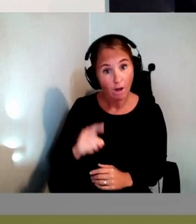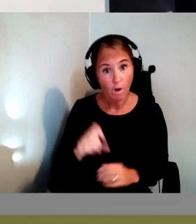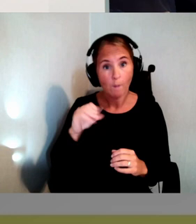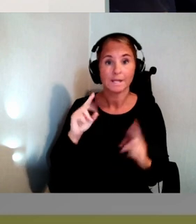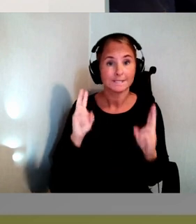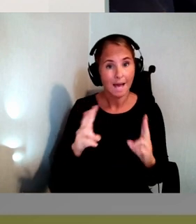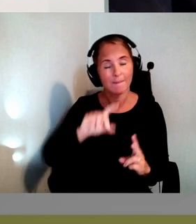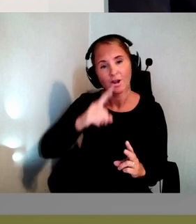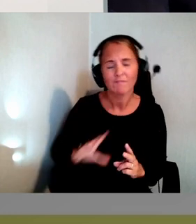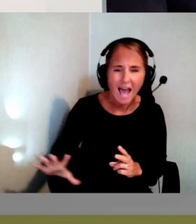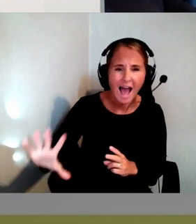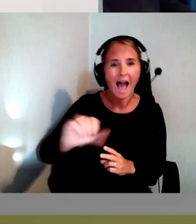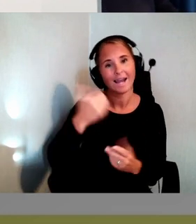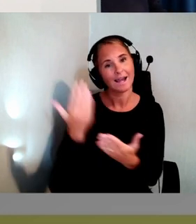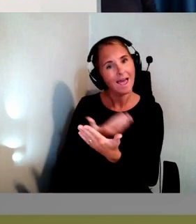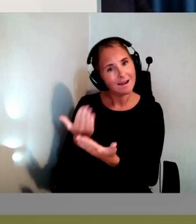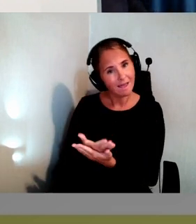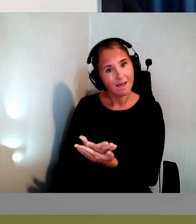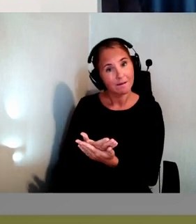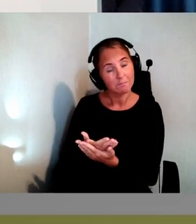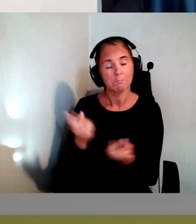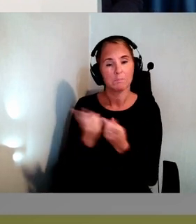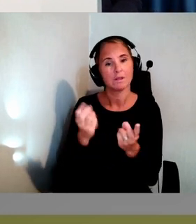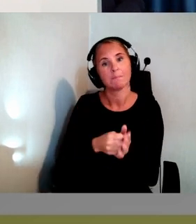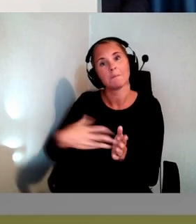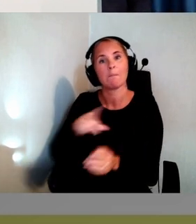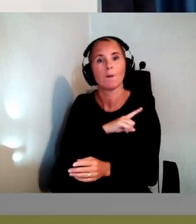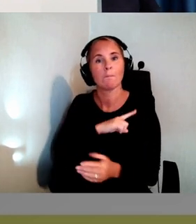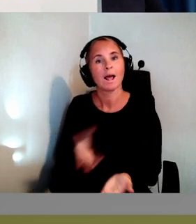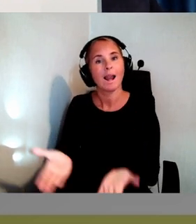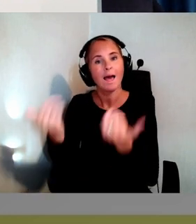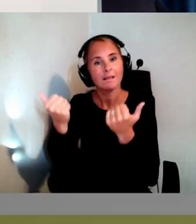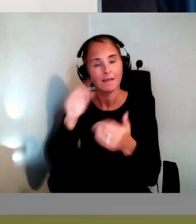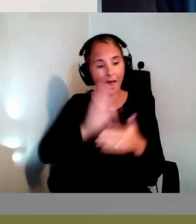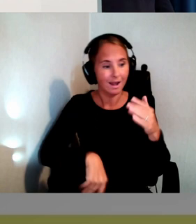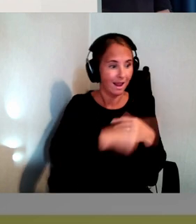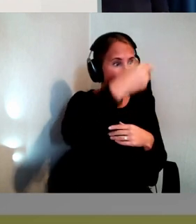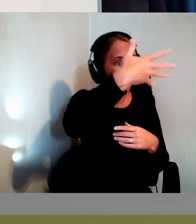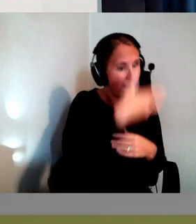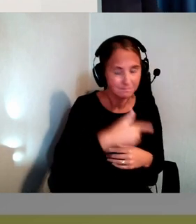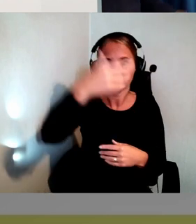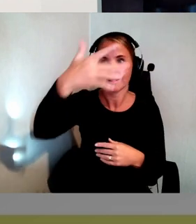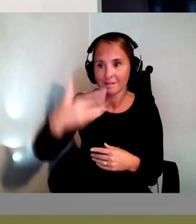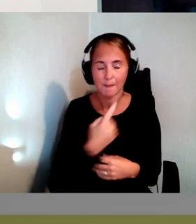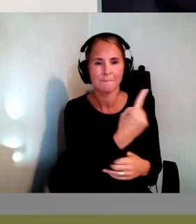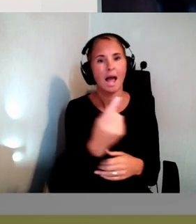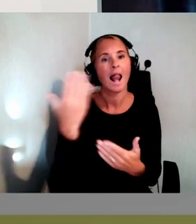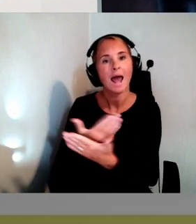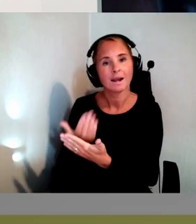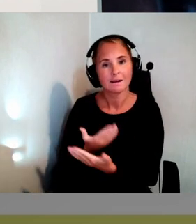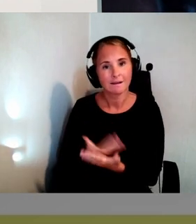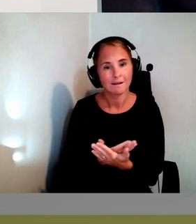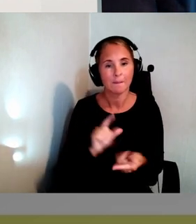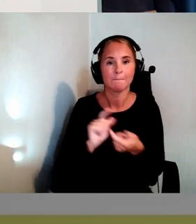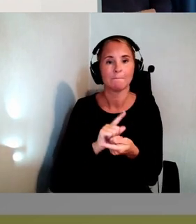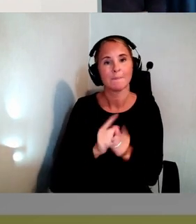i alla länder. Det blir ju mycket lättare än att ha en lång lista med krav från vart och varannat land. Och det blir en större marknad. Det blir mer